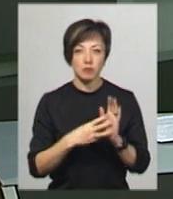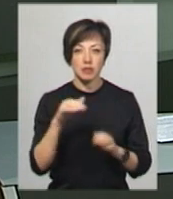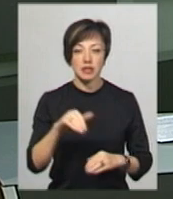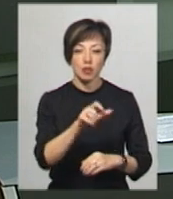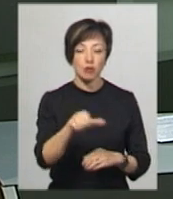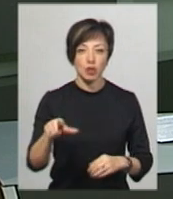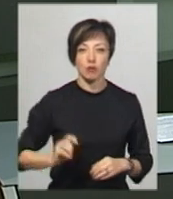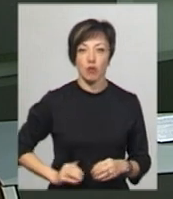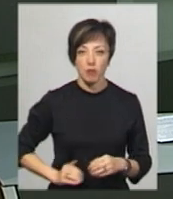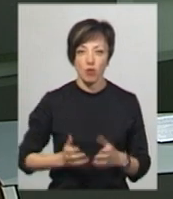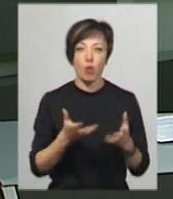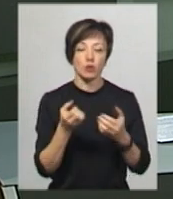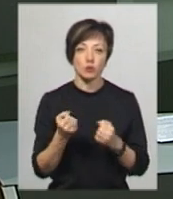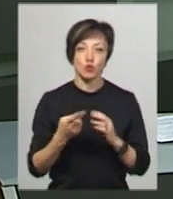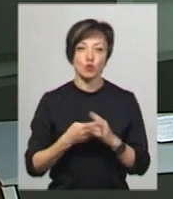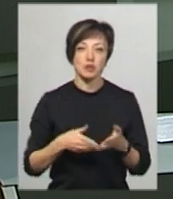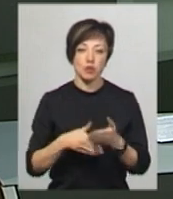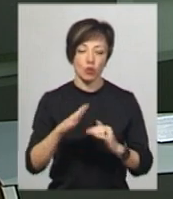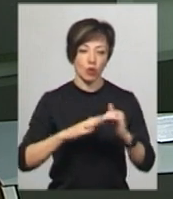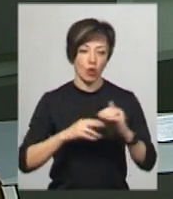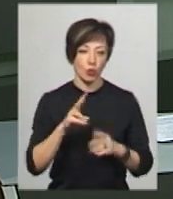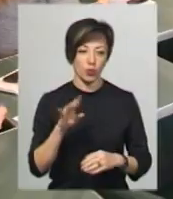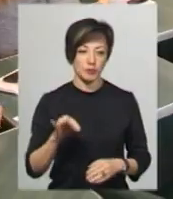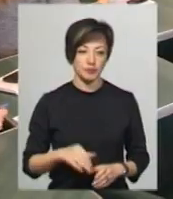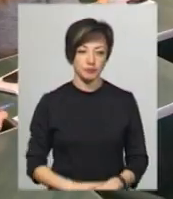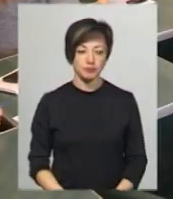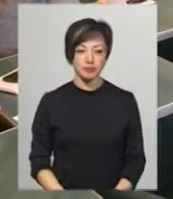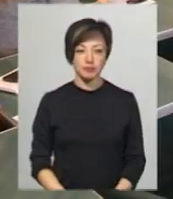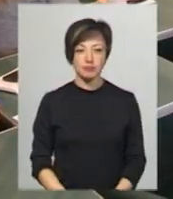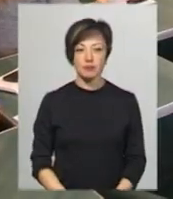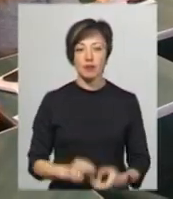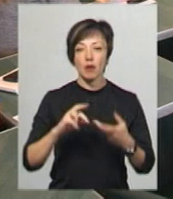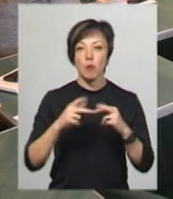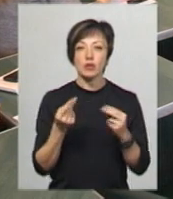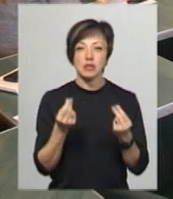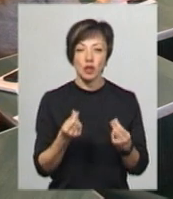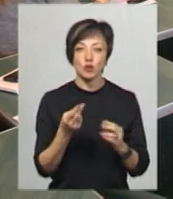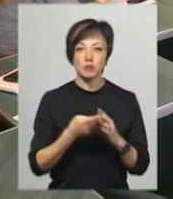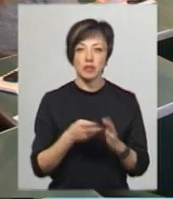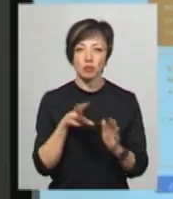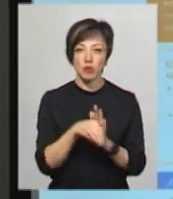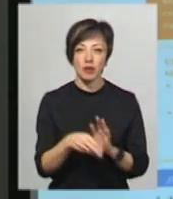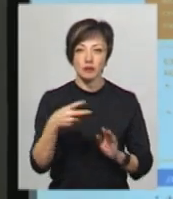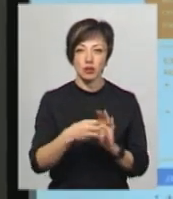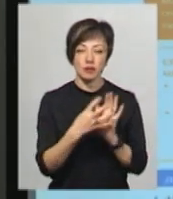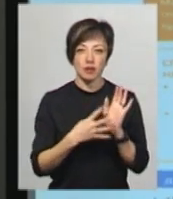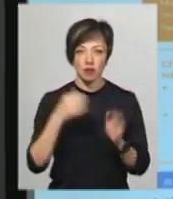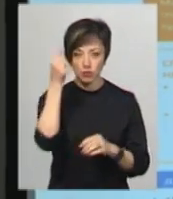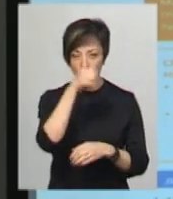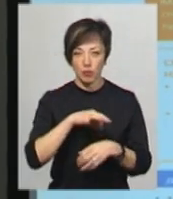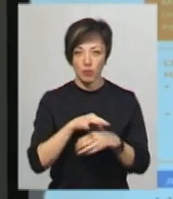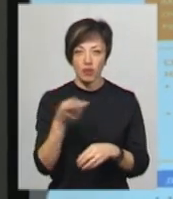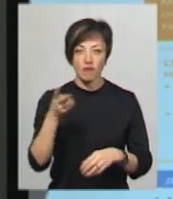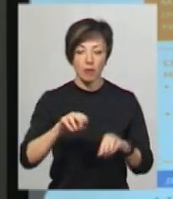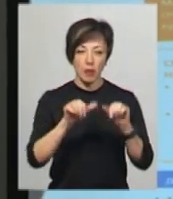абонентів компанії отримують субсидію на руки. Монетизацію субсидій, яку запровадили з 2019 року, проводять двома